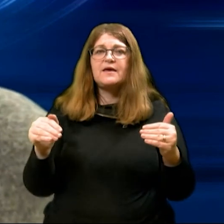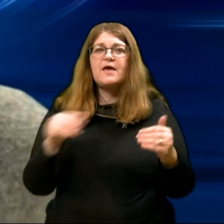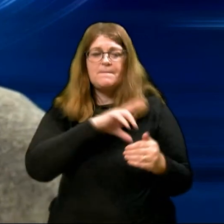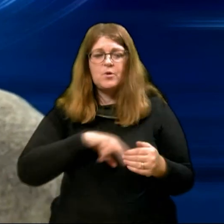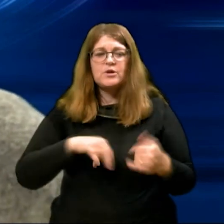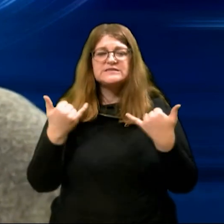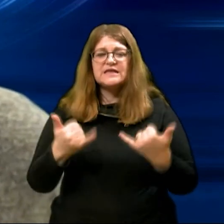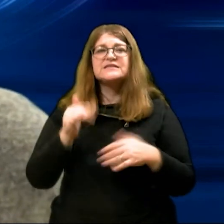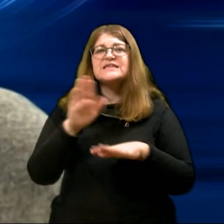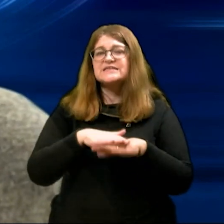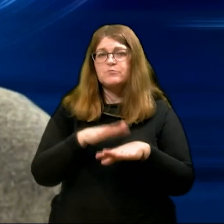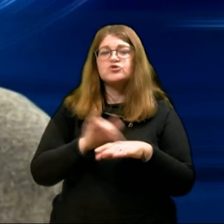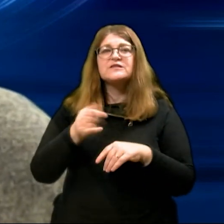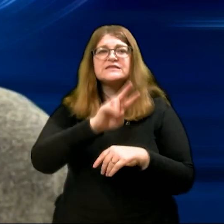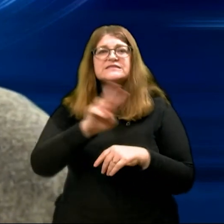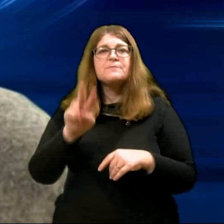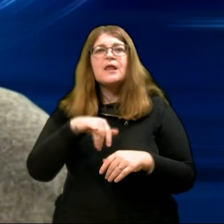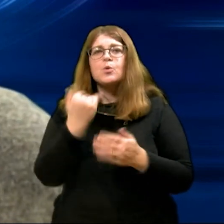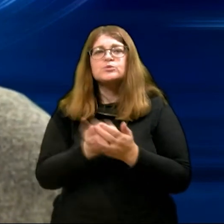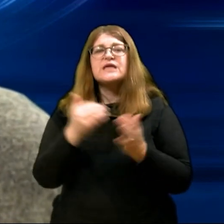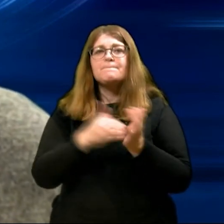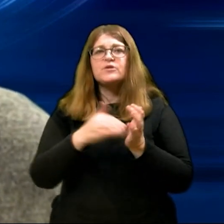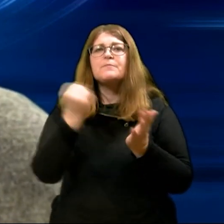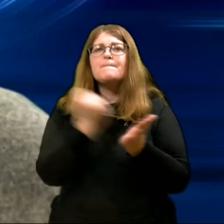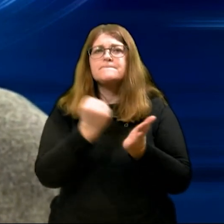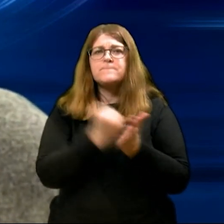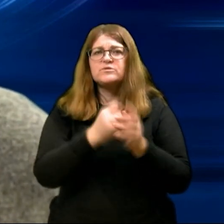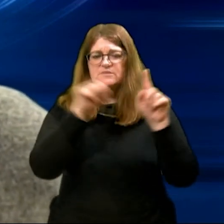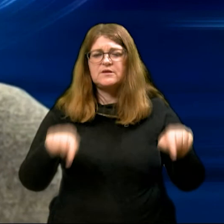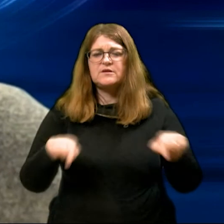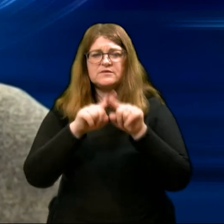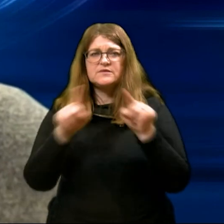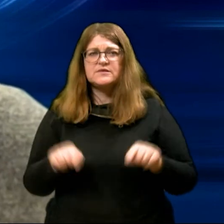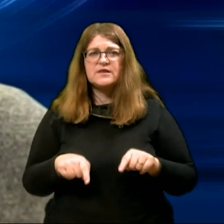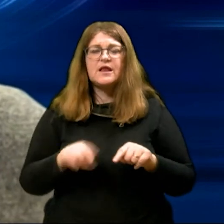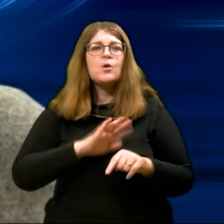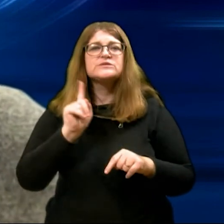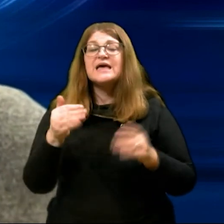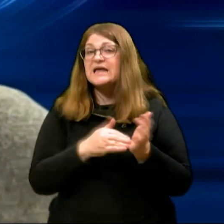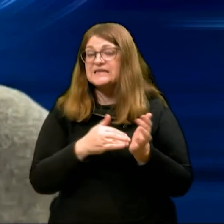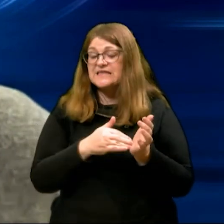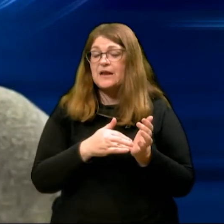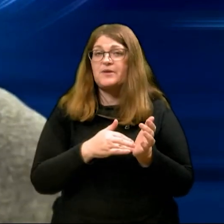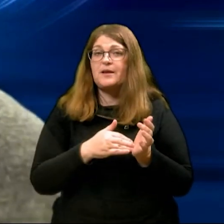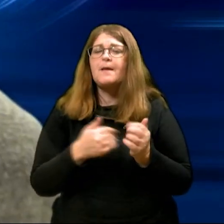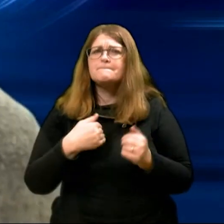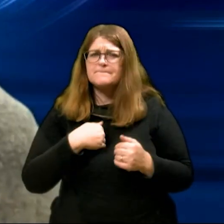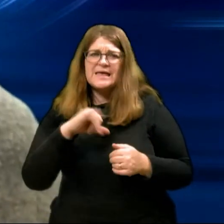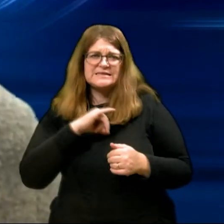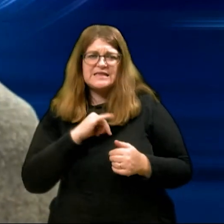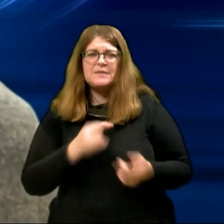danes named sporočila, da ste imeli vsa potrebna dokazila, potredila in vse, kar ste radili. Me zanima,